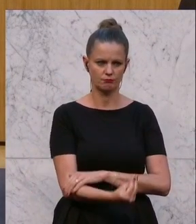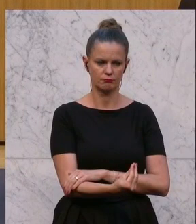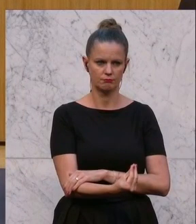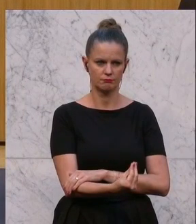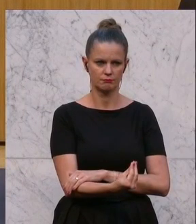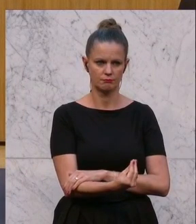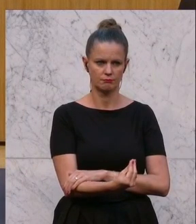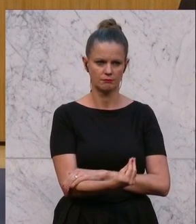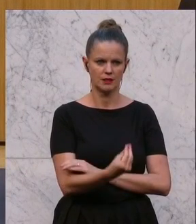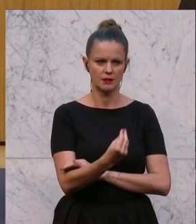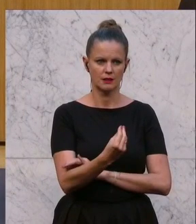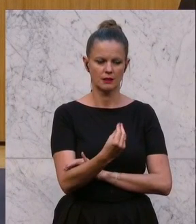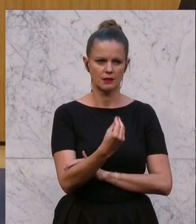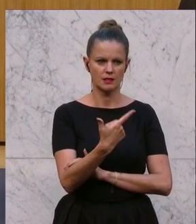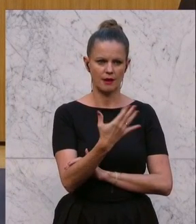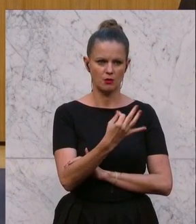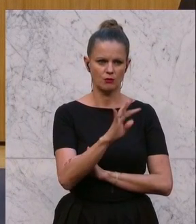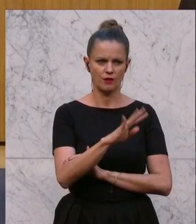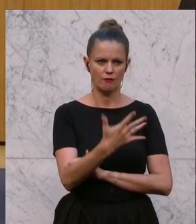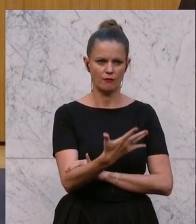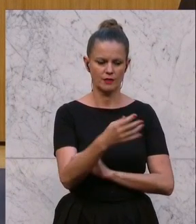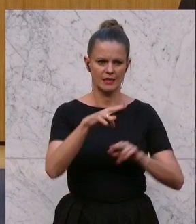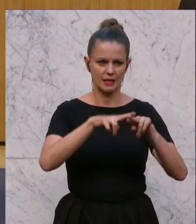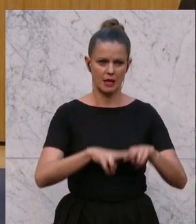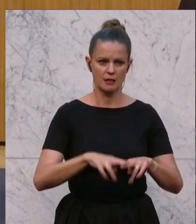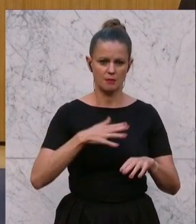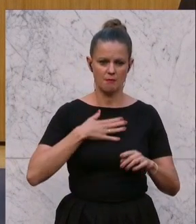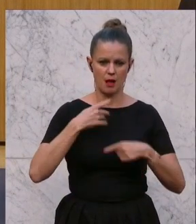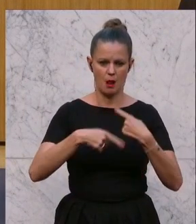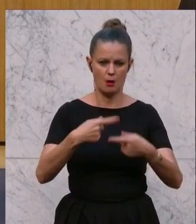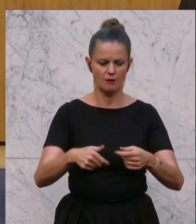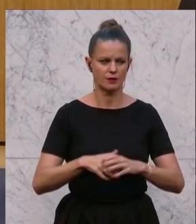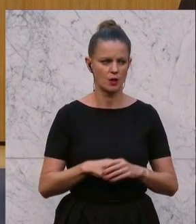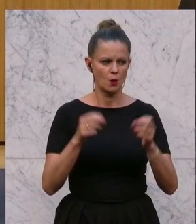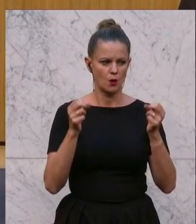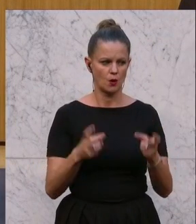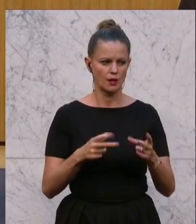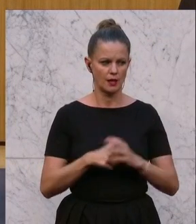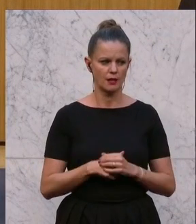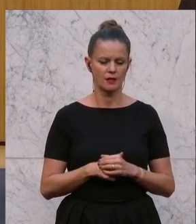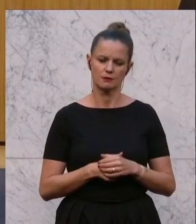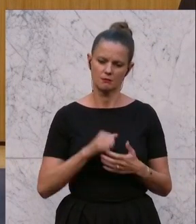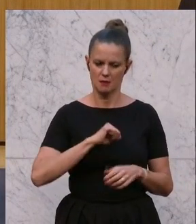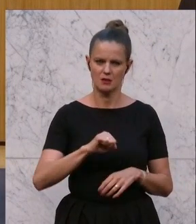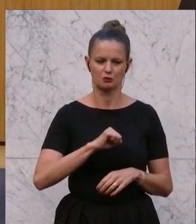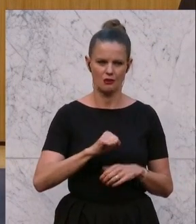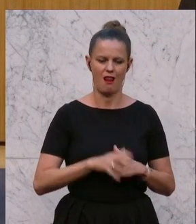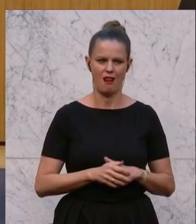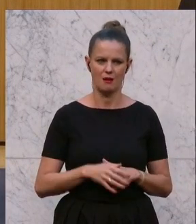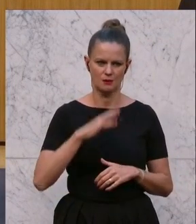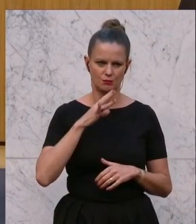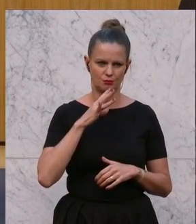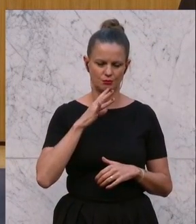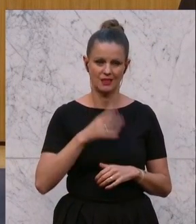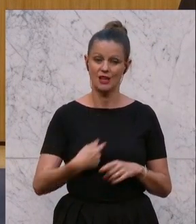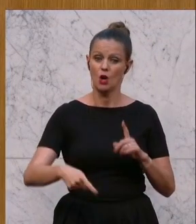sichtbar. Sie haben noch 2,54. Bei uns läuft sie. Dann beeile ich mich. Von